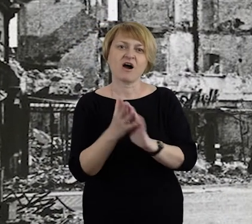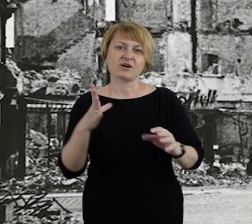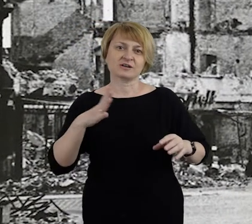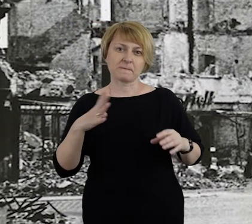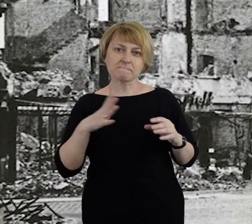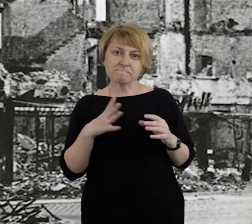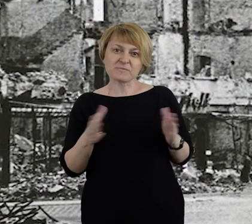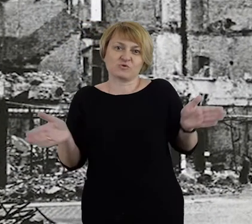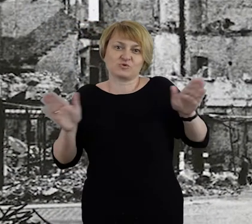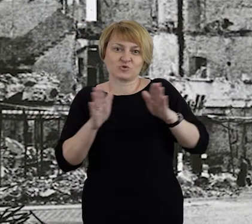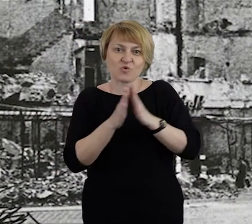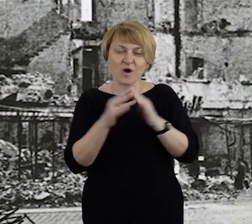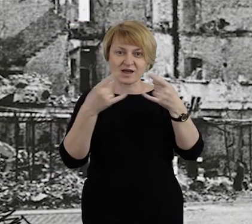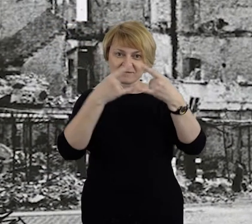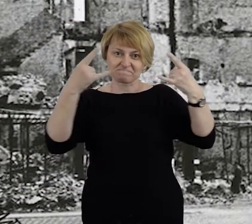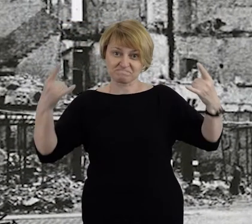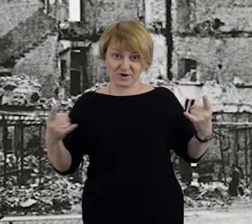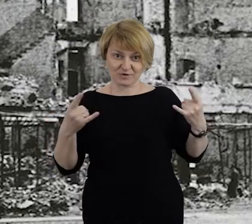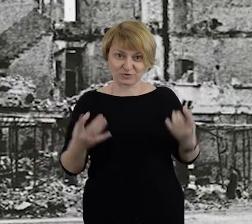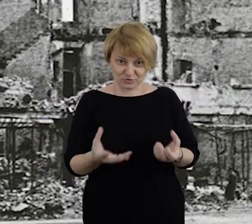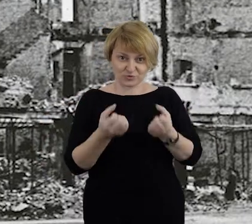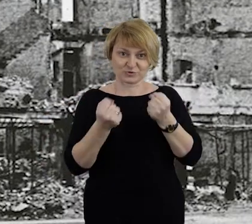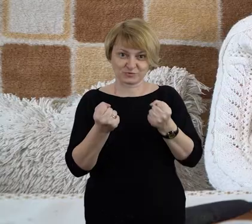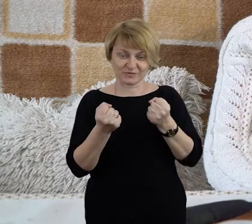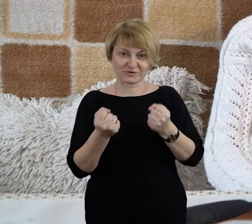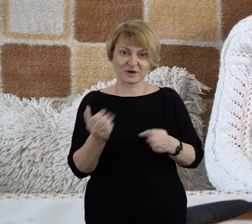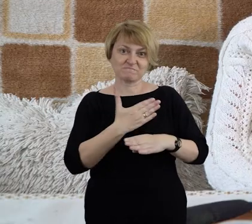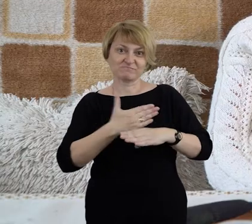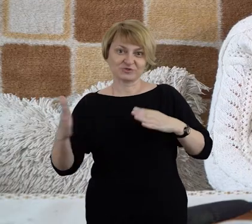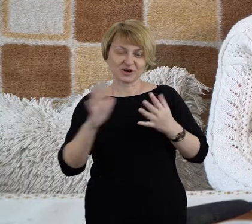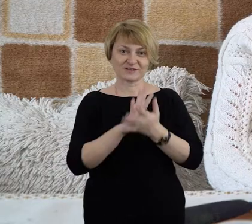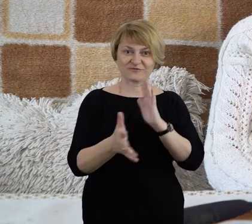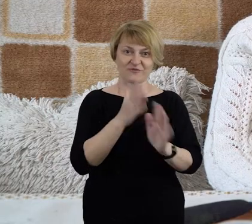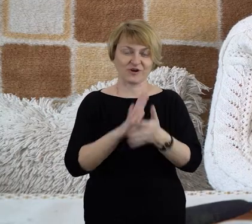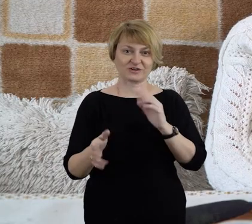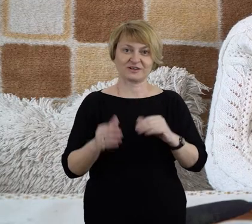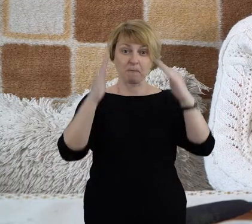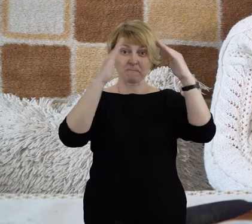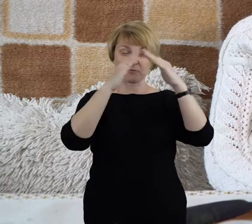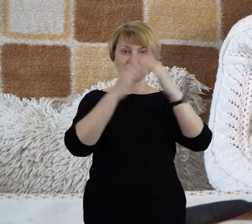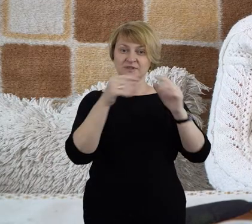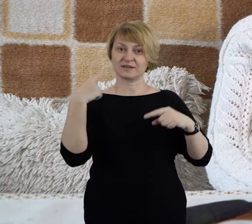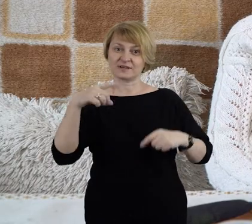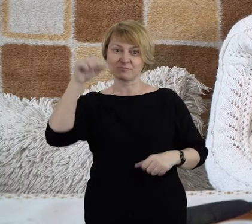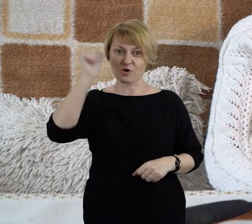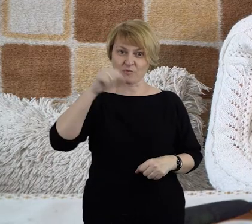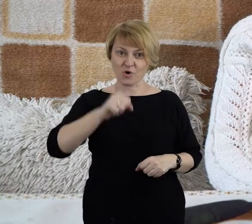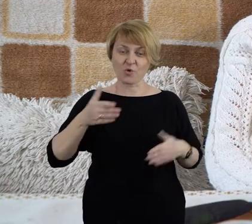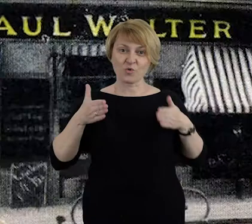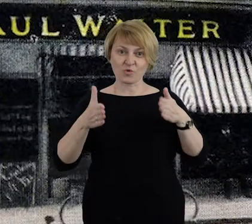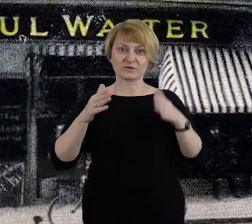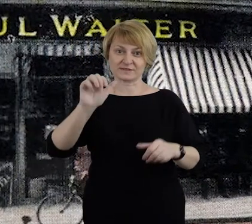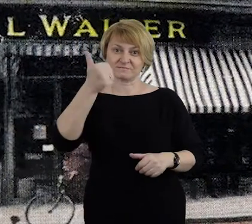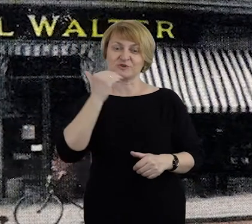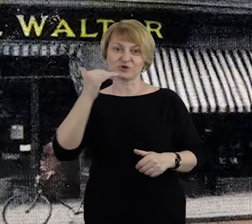Był taki skład mebli, który się zachował przez wojnę. Nie został budynek zbombardowany na